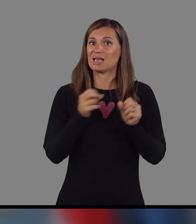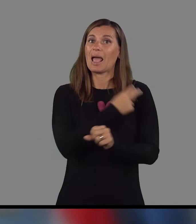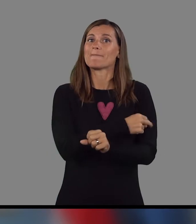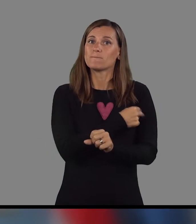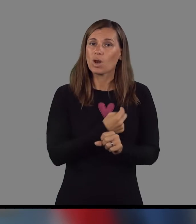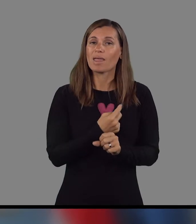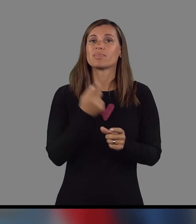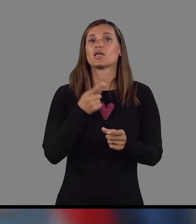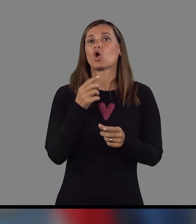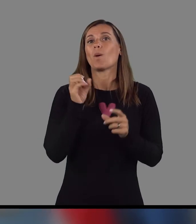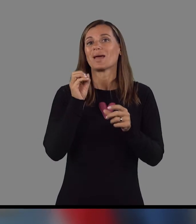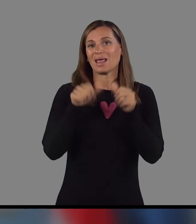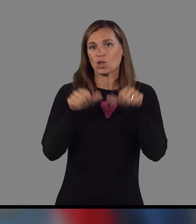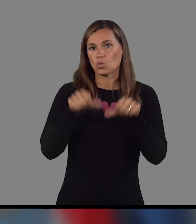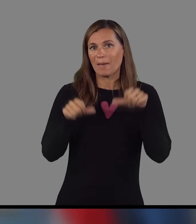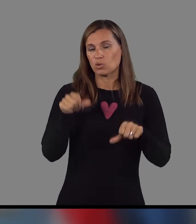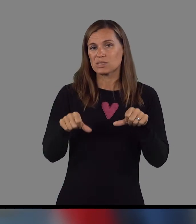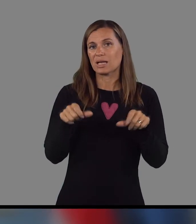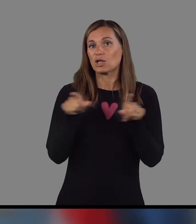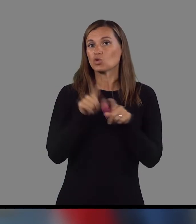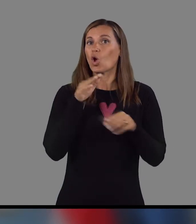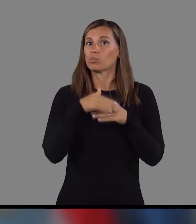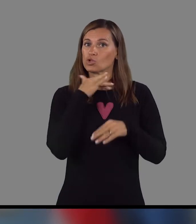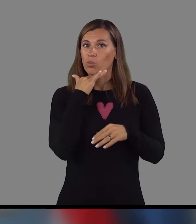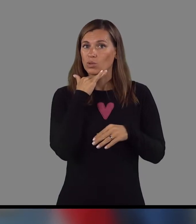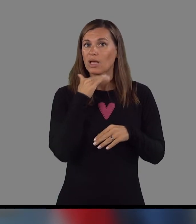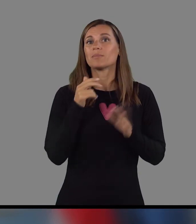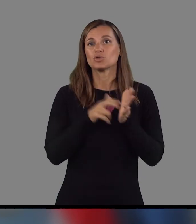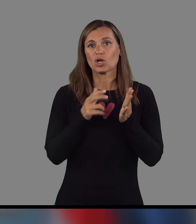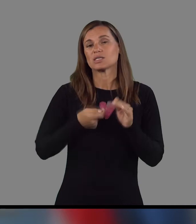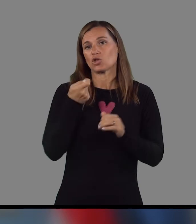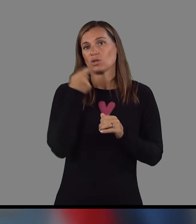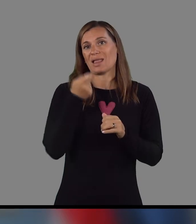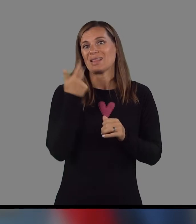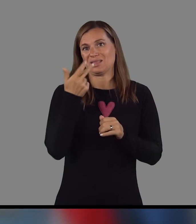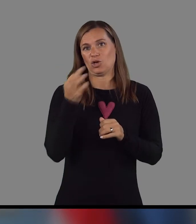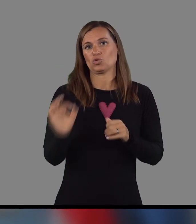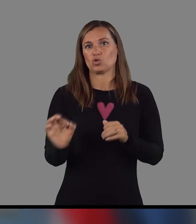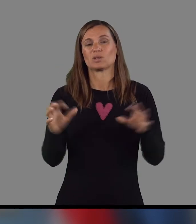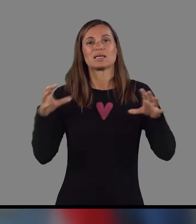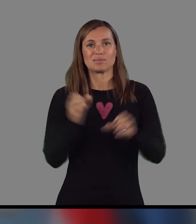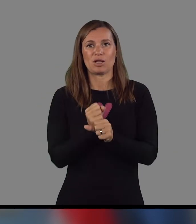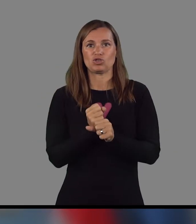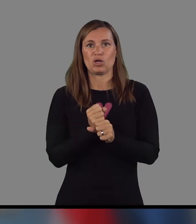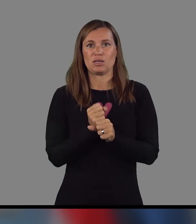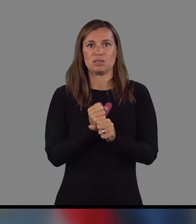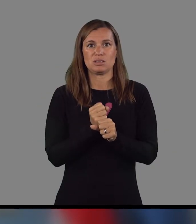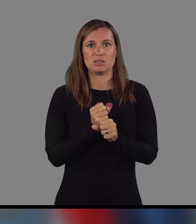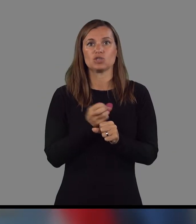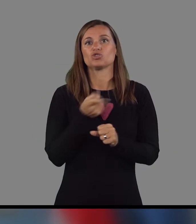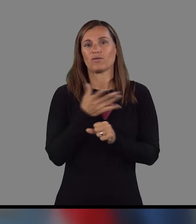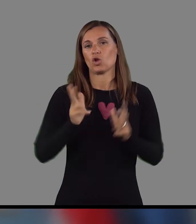ambulante in pa operativne posege tudi v obsobotah, bi še za dodatne 3% zmanjšali